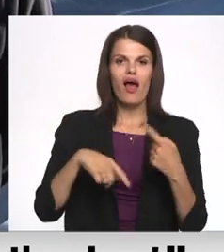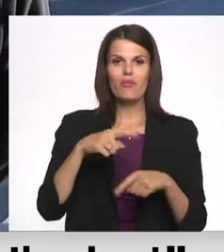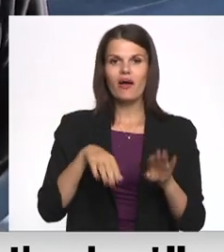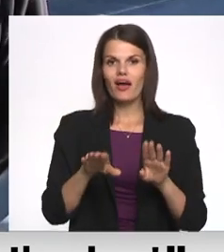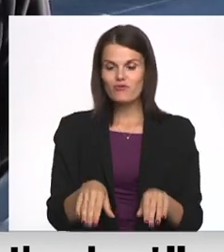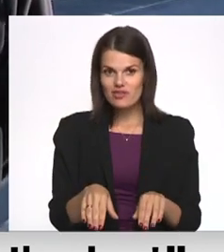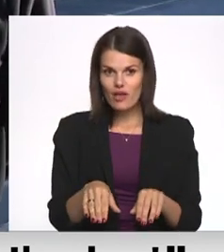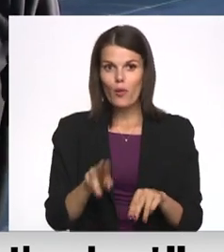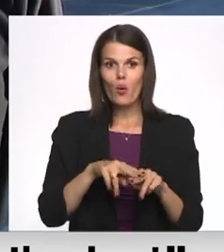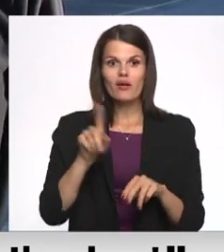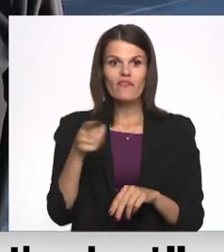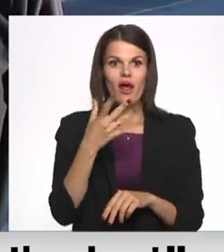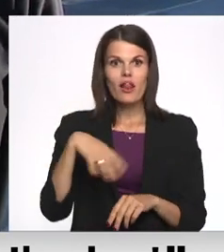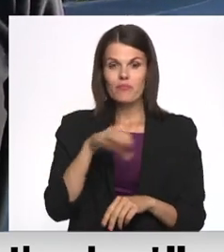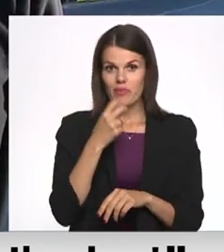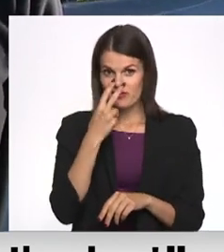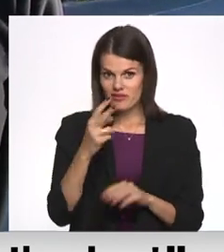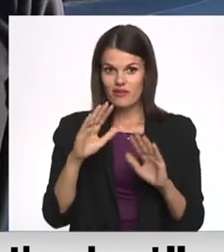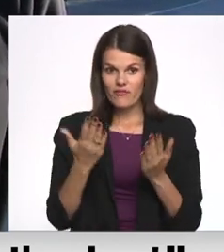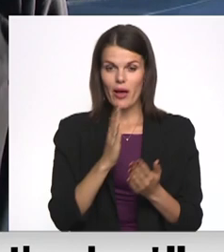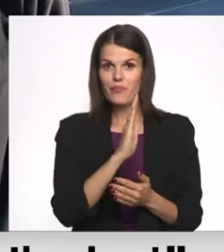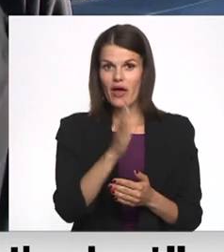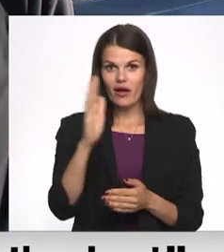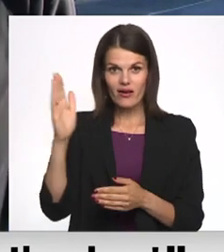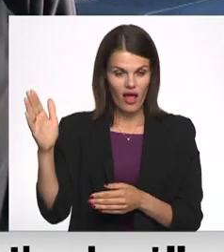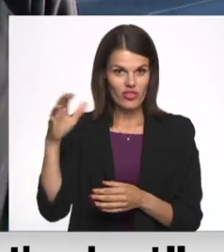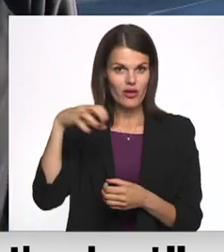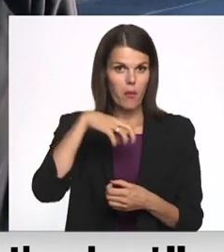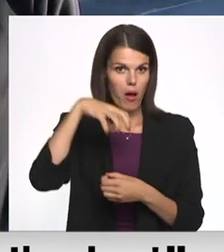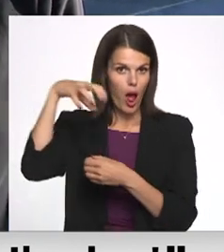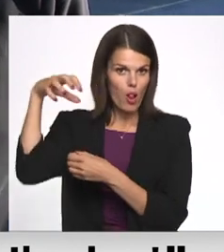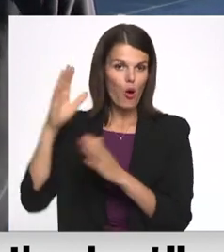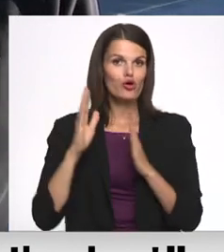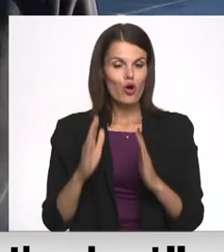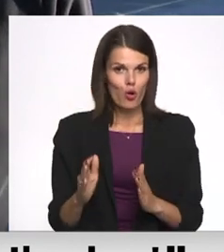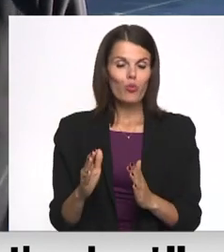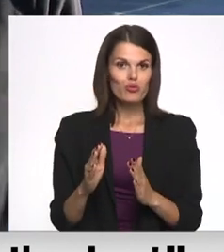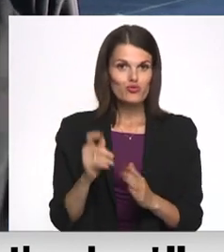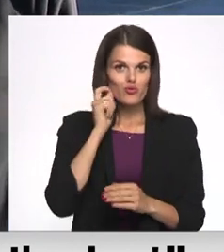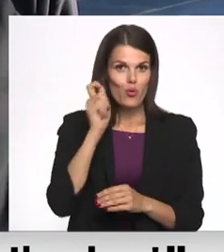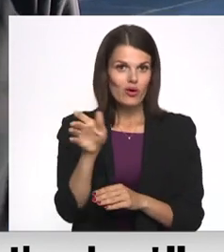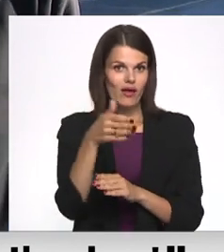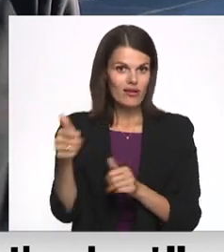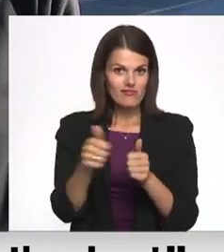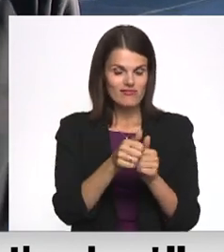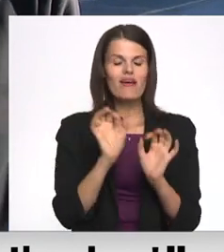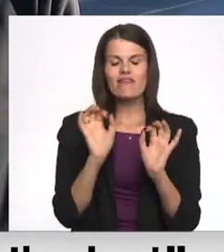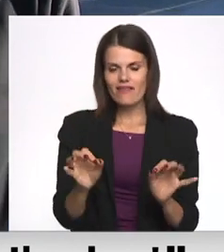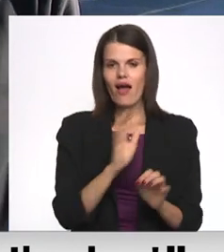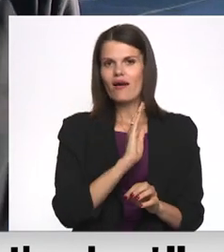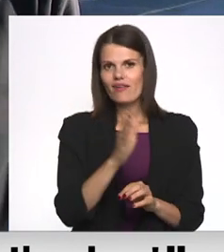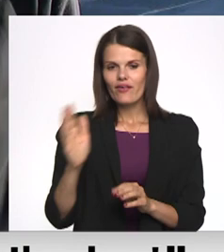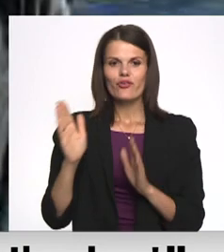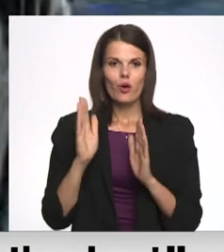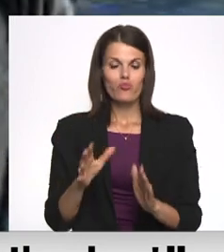Un vēl mēs redzējām, vai pie katra balona būs šis ukraiņas karoks šovakar? Jā, pie katra gaisa balona būs ukraiņas karoks, pie